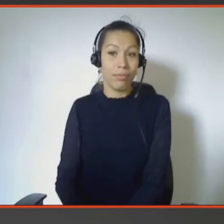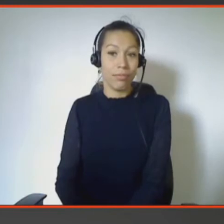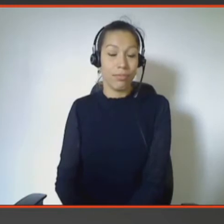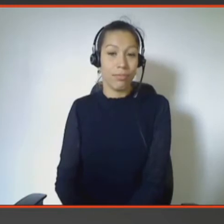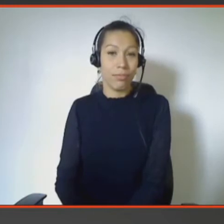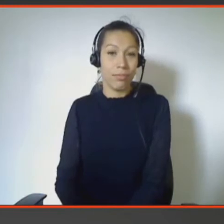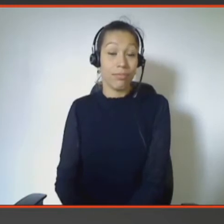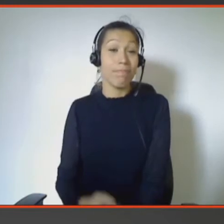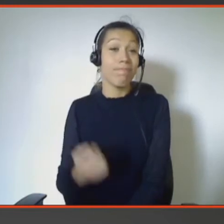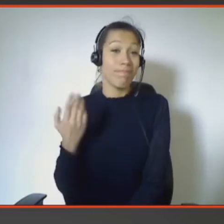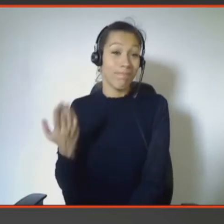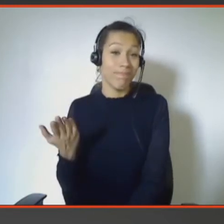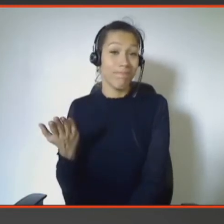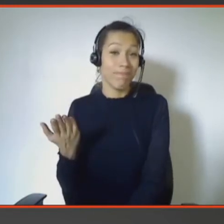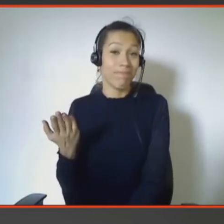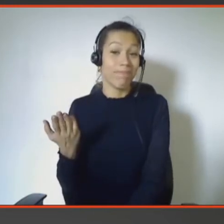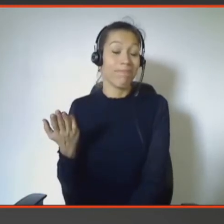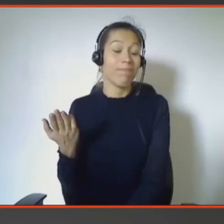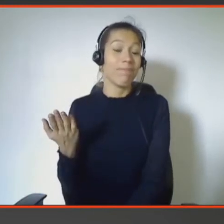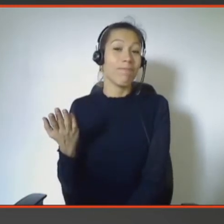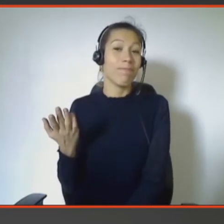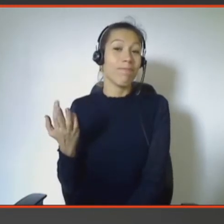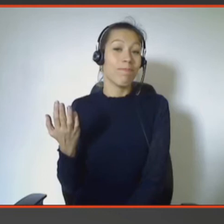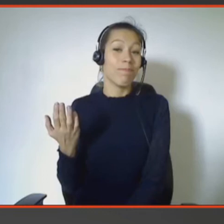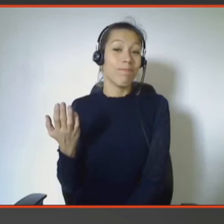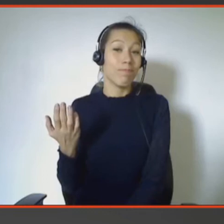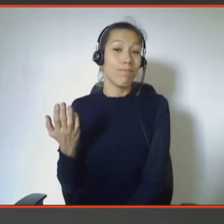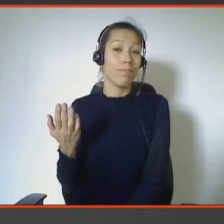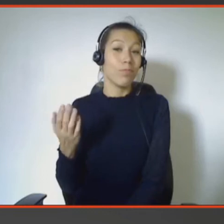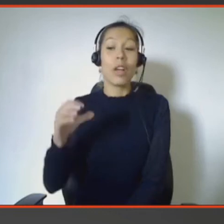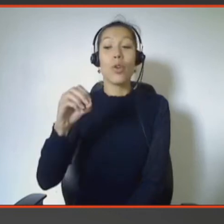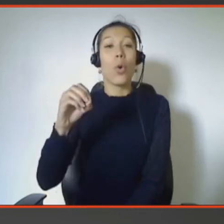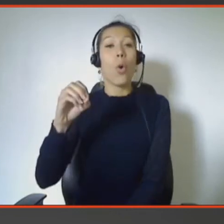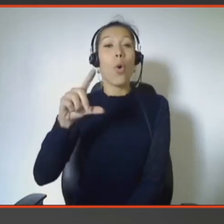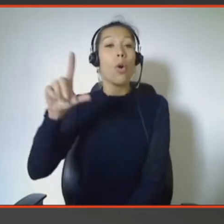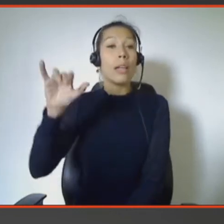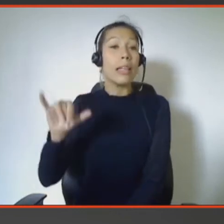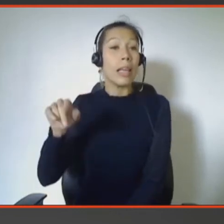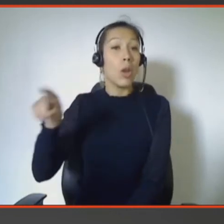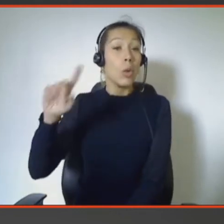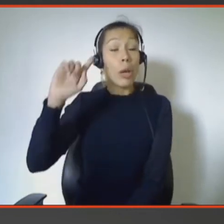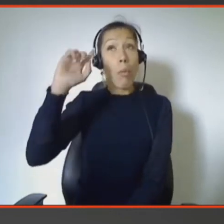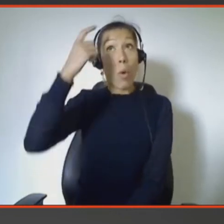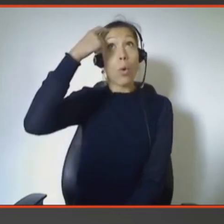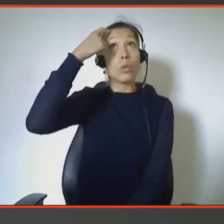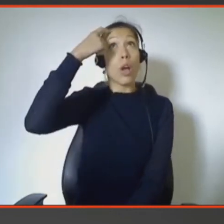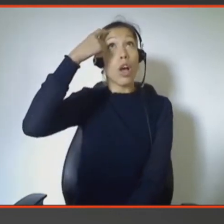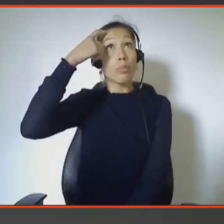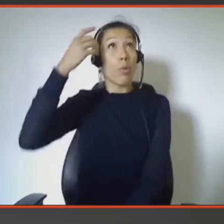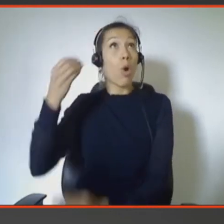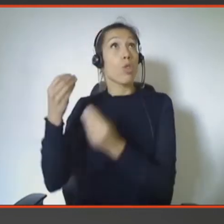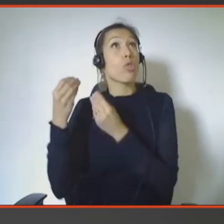Donc, ce qu'il faut savoir, c'est qu'en fait, le principe là-derrière, c'est un objet qui n'a pas vraiment de conscience, qui n'essaye même pas de vous plaire ou qui n'essaye pas de vous donner